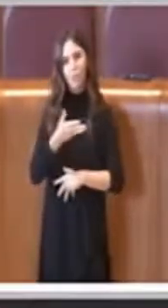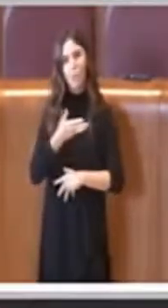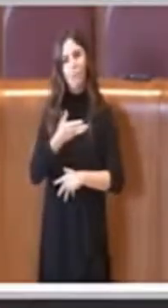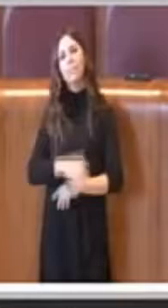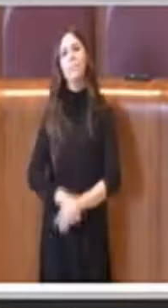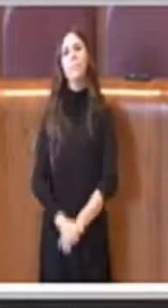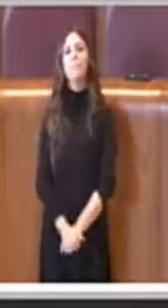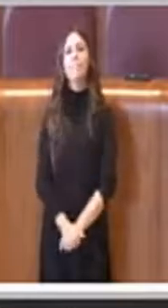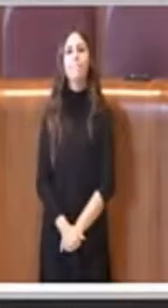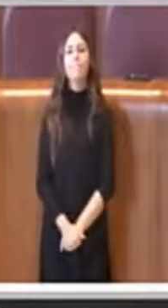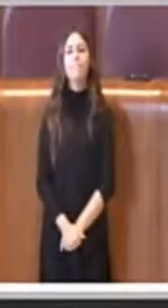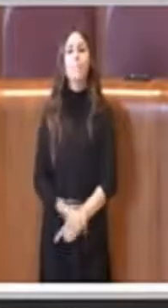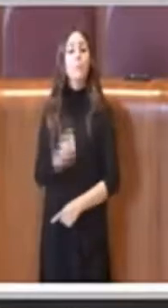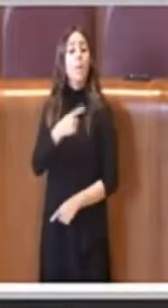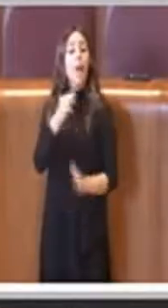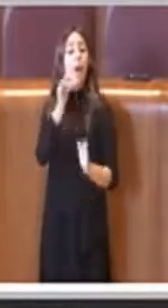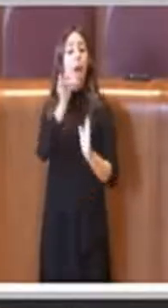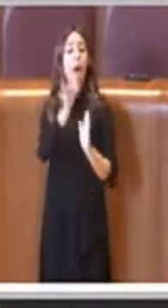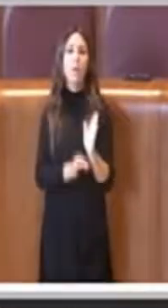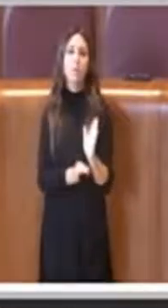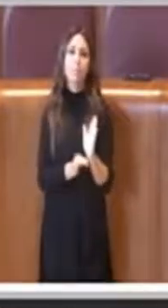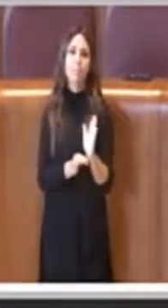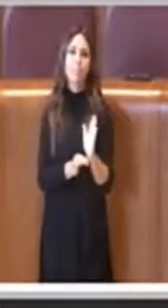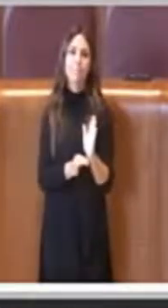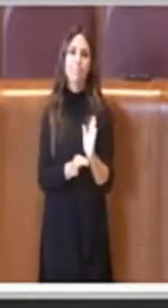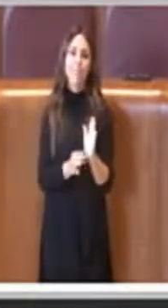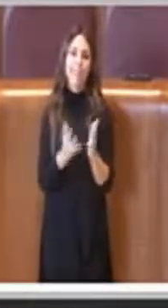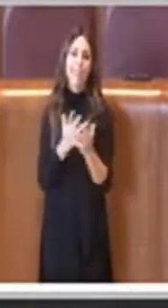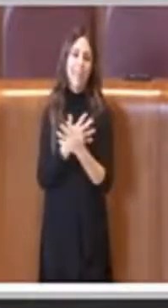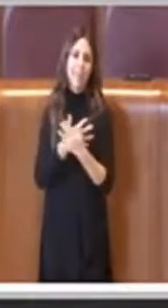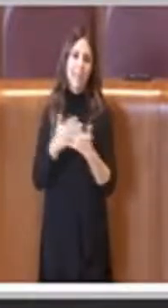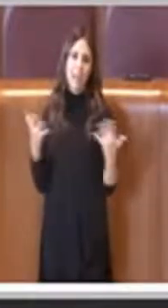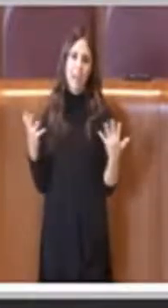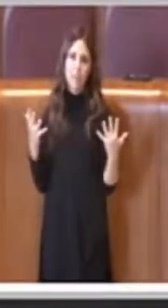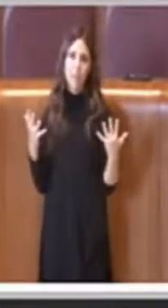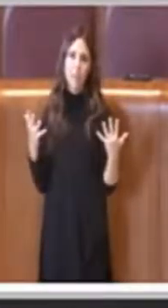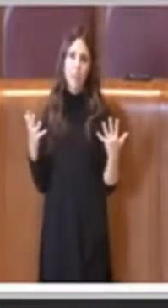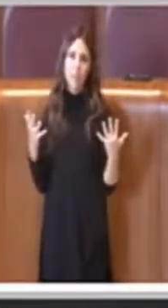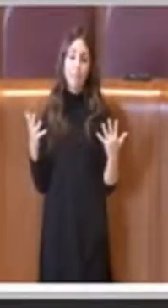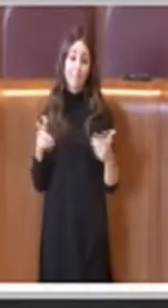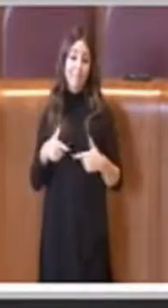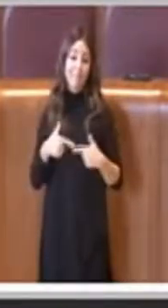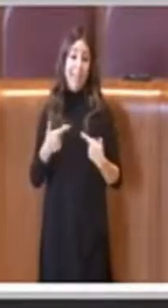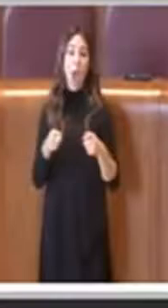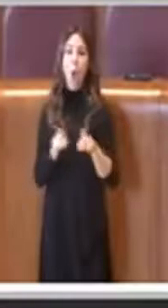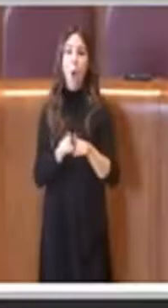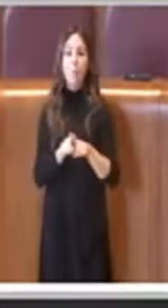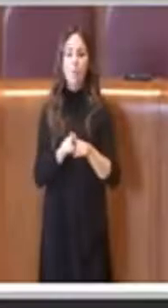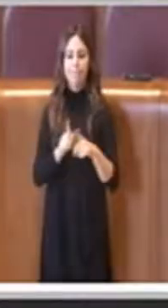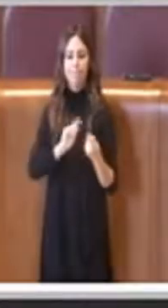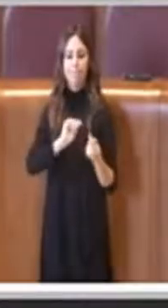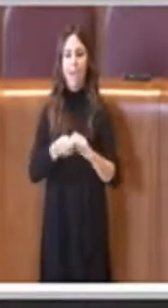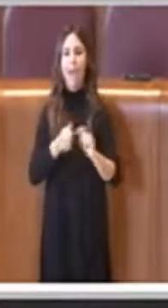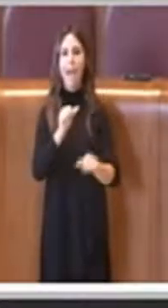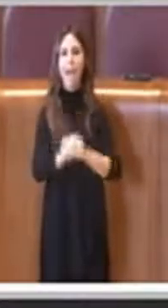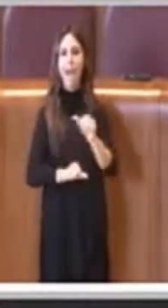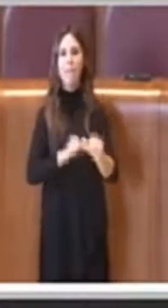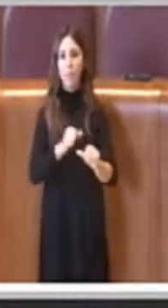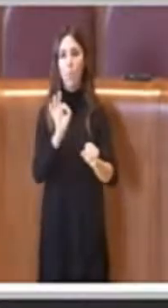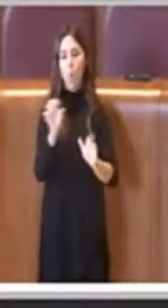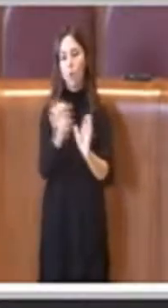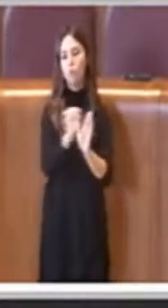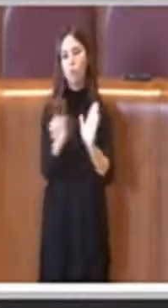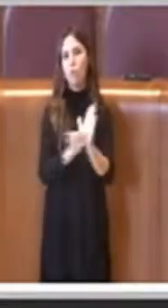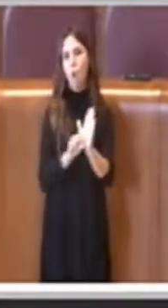Perciò questo regolamento sicuramente dà una svolta alla storia, dà una